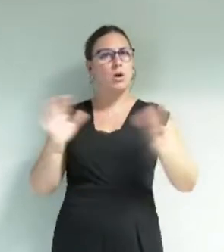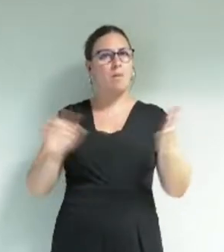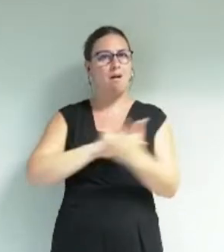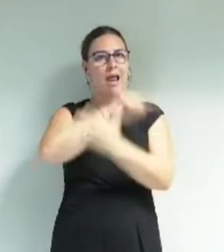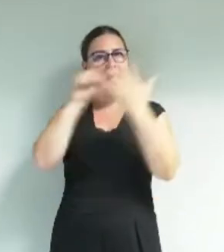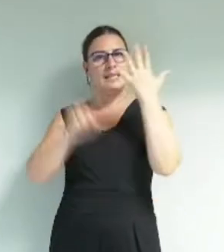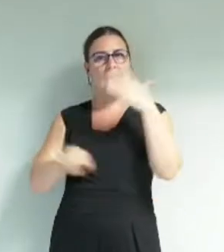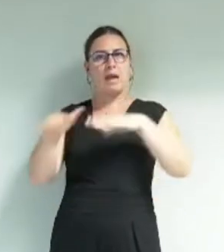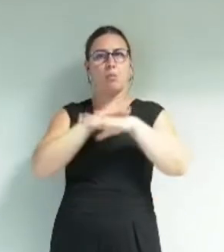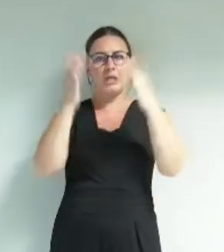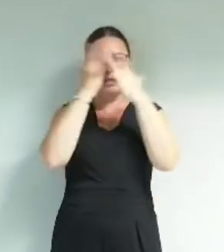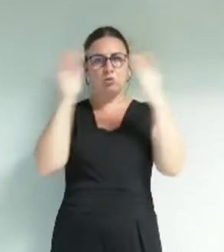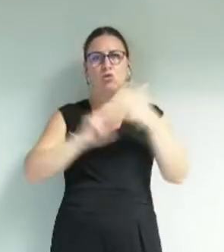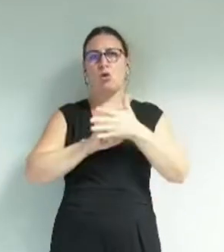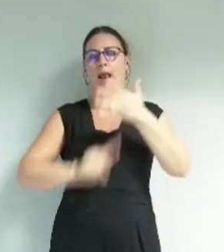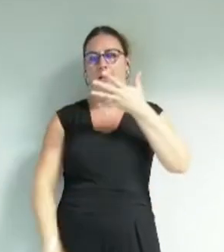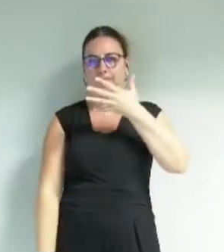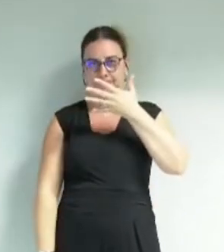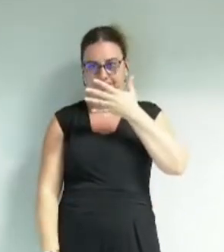axes de politique culturelle.